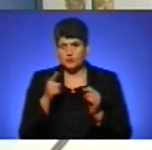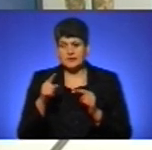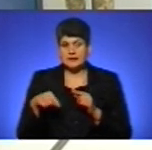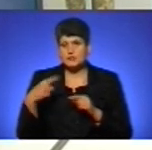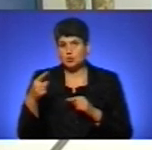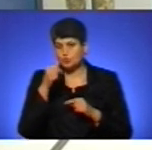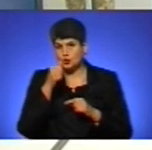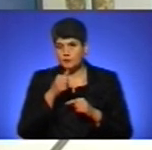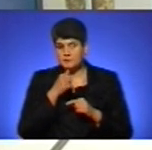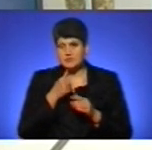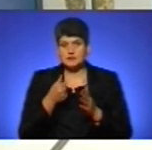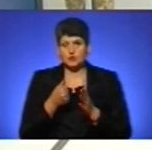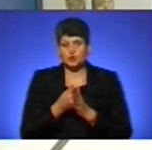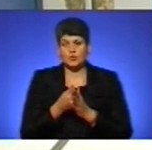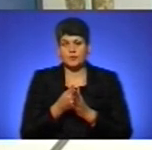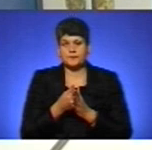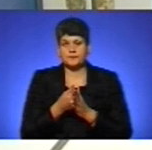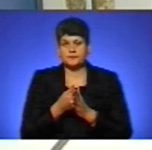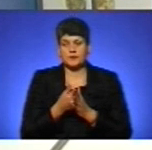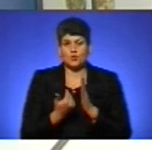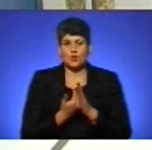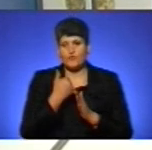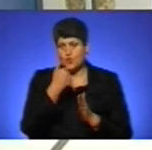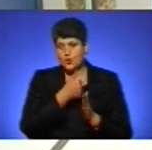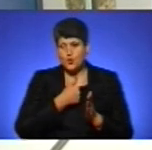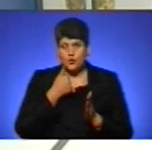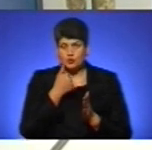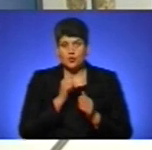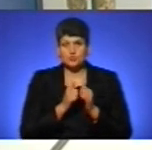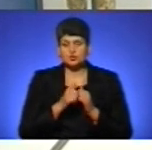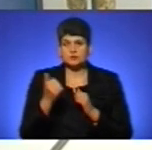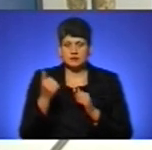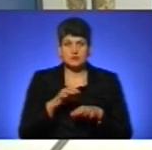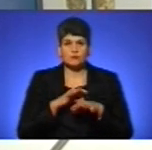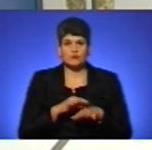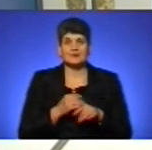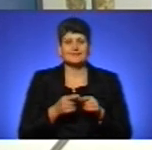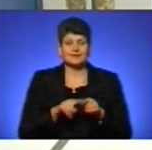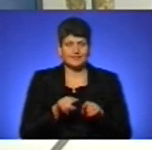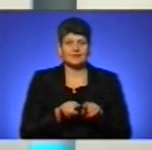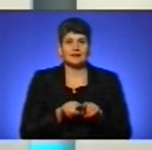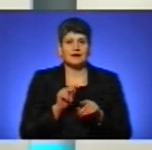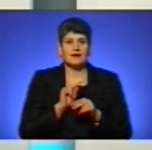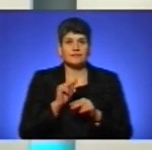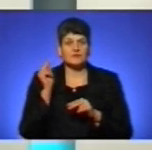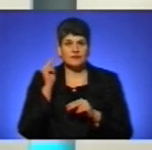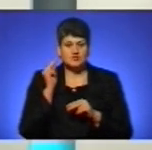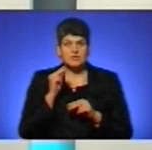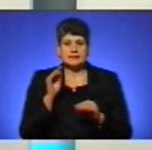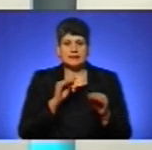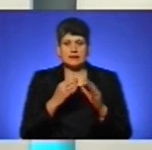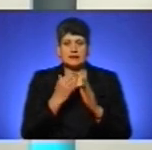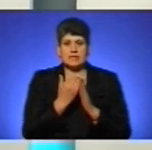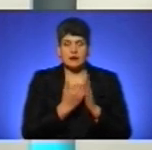місяця до Нового року щотижнево проводити такі навчання. Складений графік, будуть